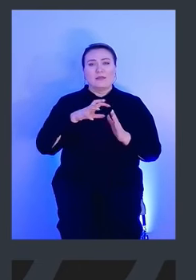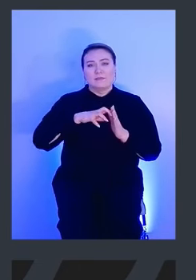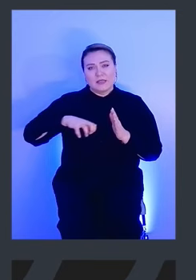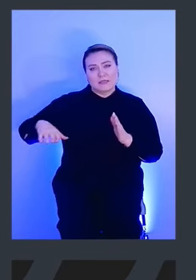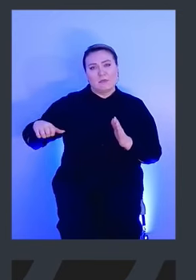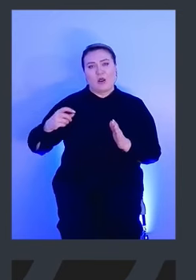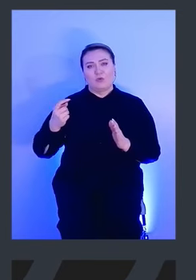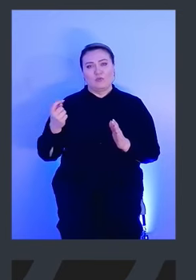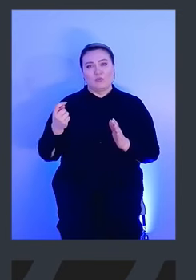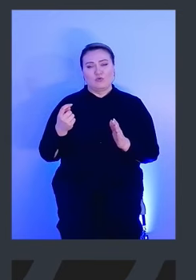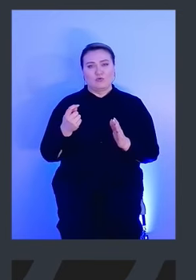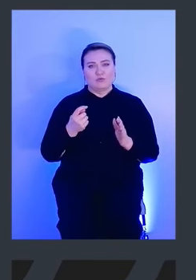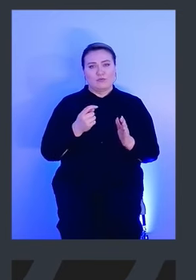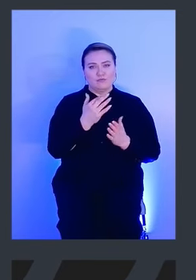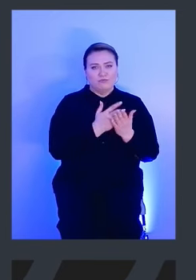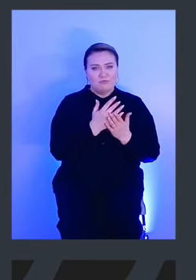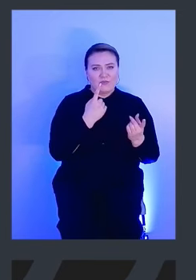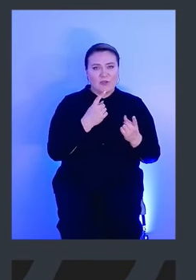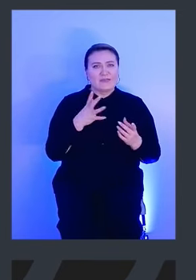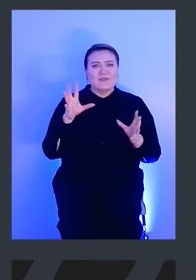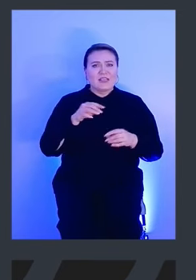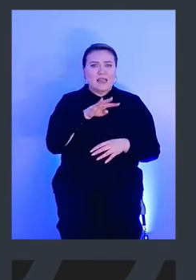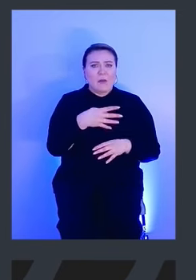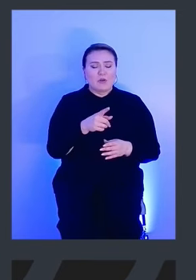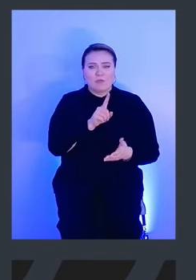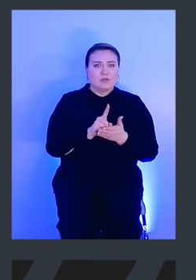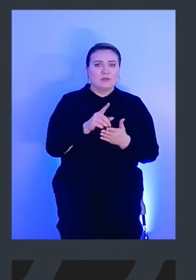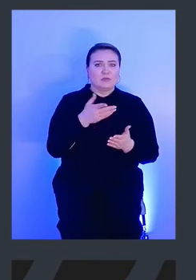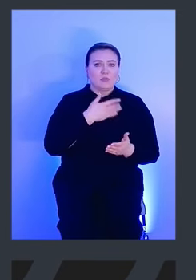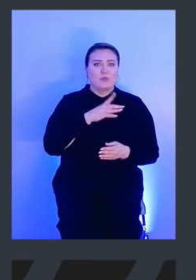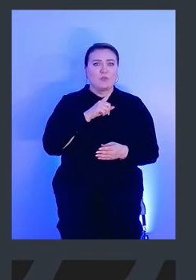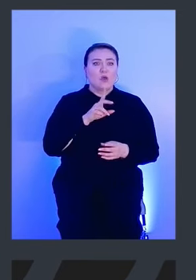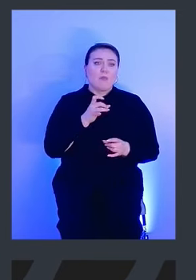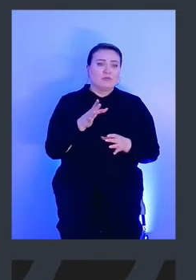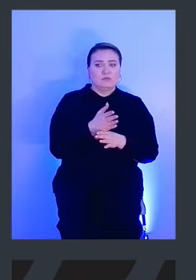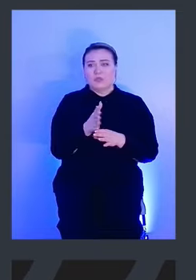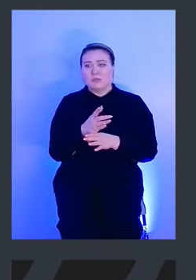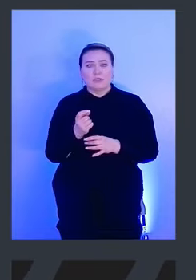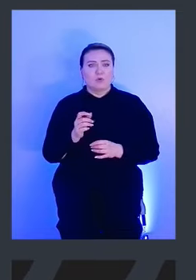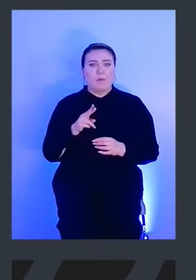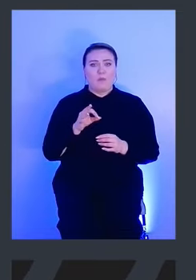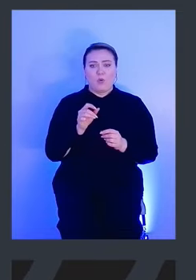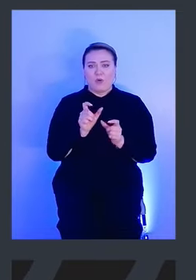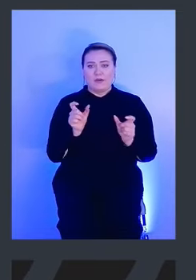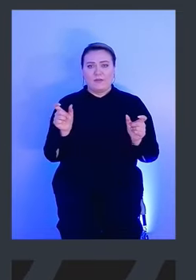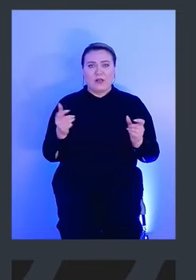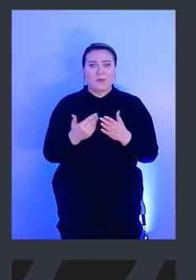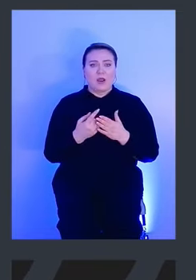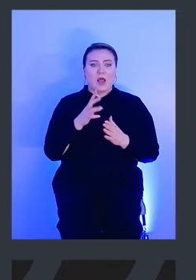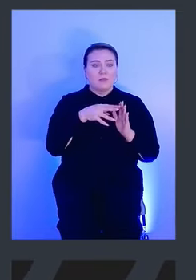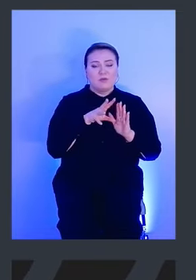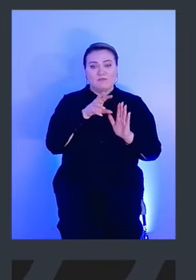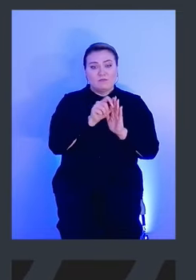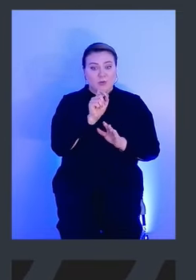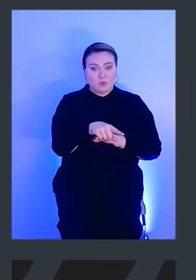но если вы не будете использовать абсолютно все таблицы и как-то их распределите между… По интервалам, например, одно в